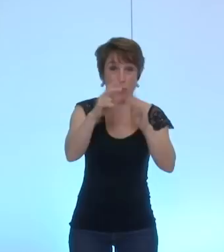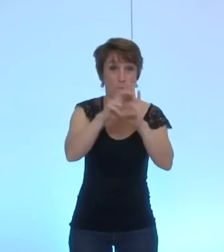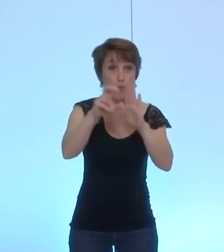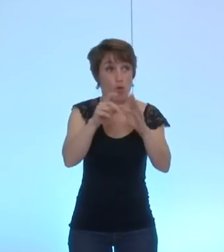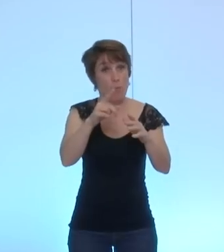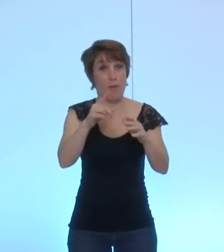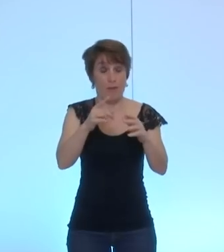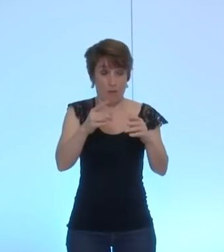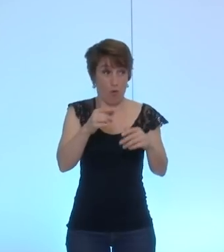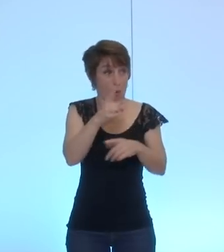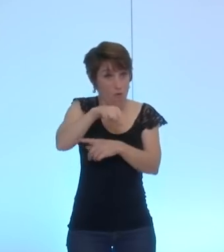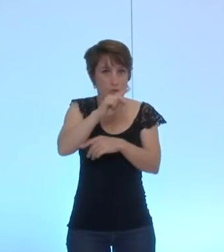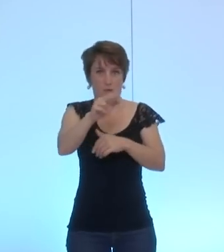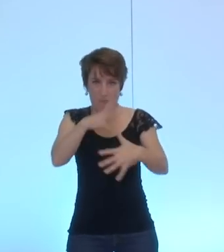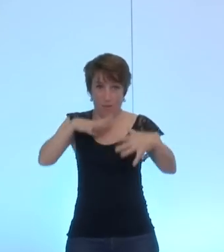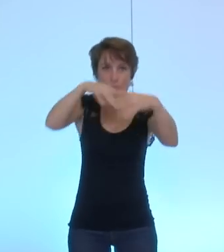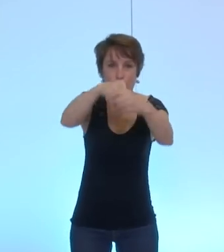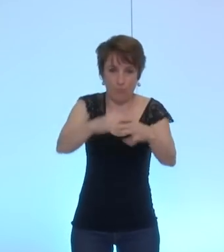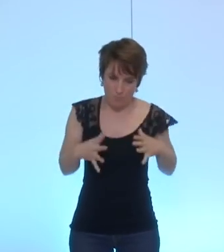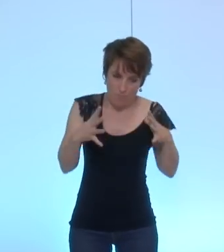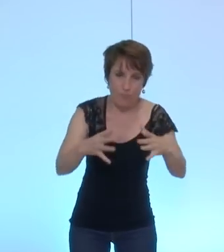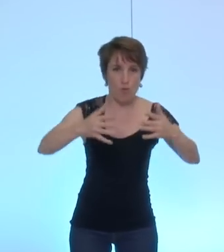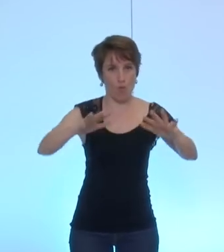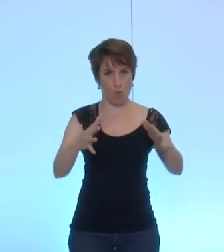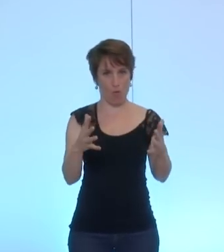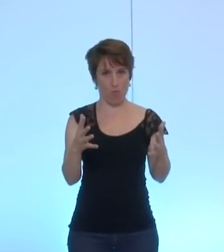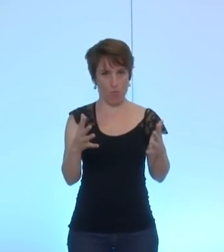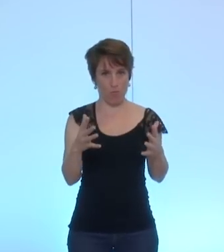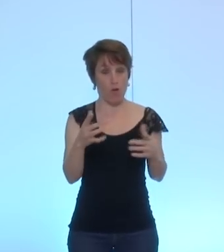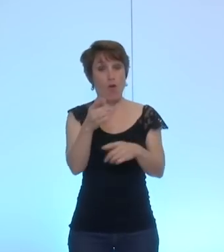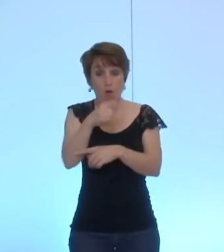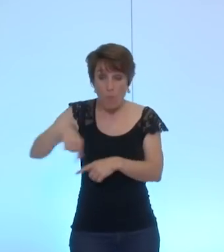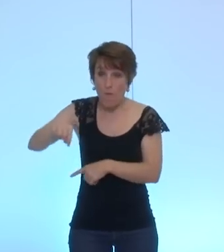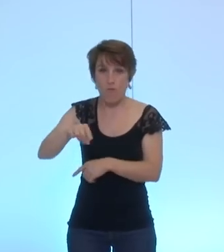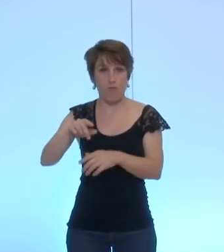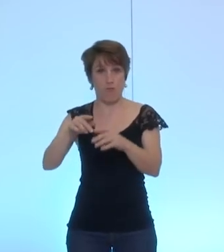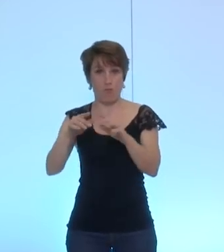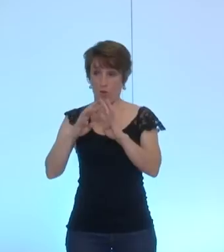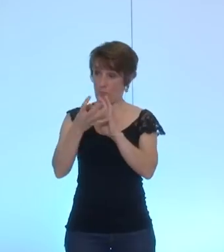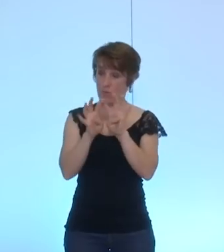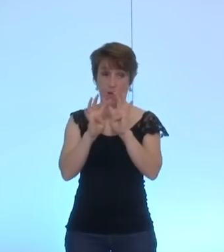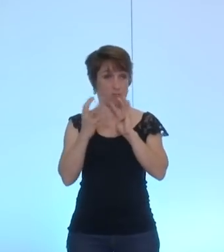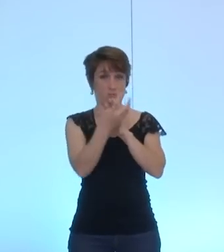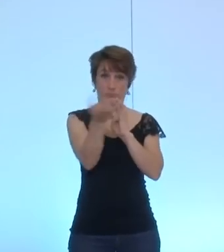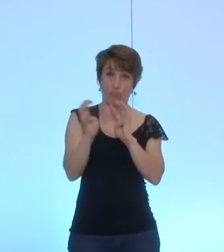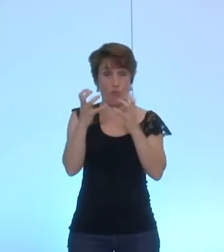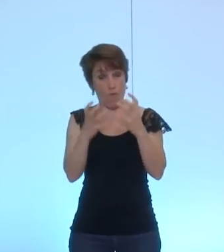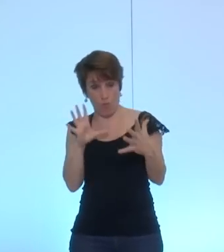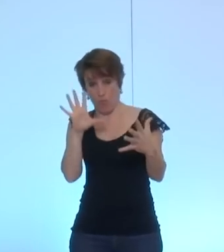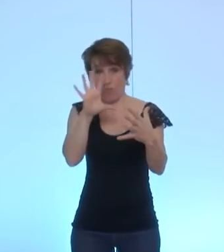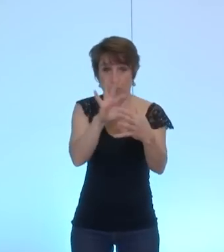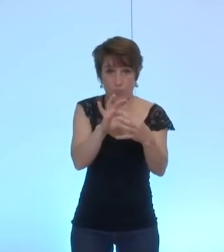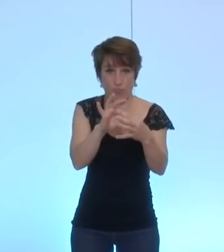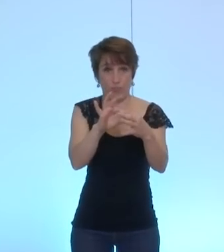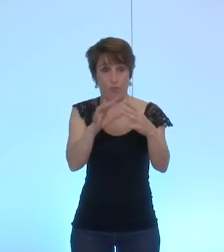filières d'innovation et du lien que vous entendez tisser. M. le maire, vous l'avez dit quand vous avez parlé d'économie émergente, que vous